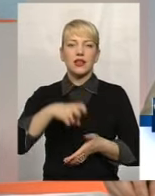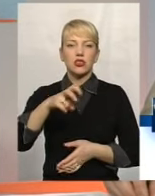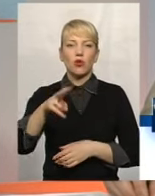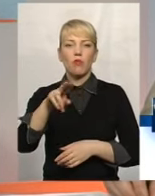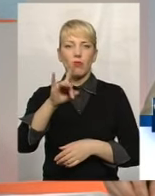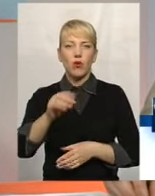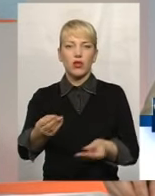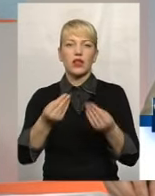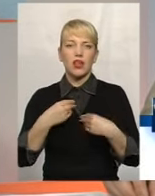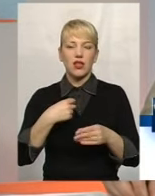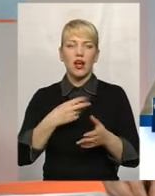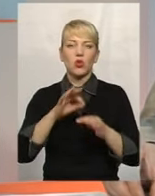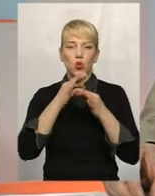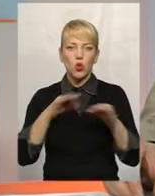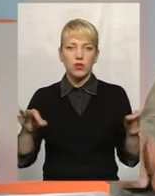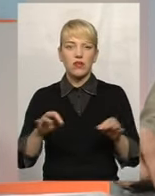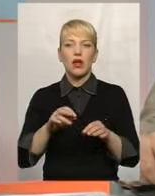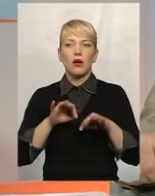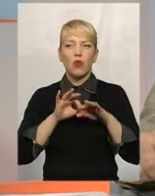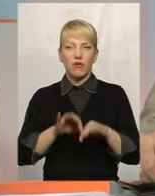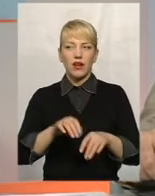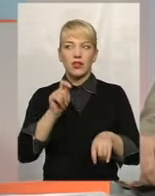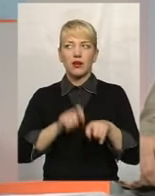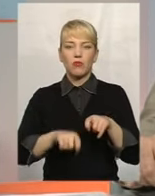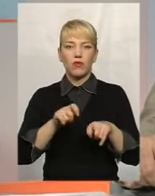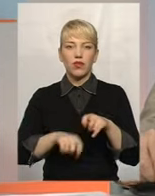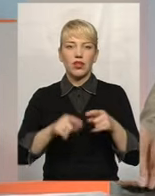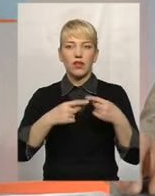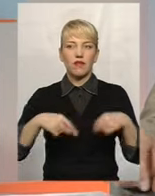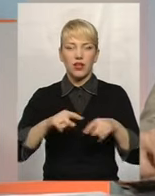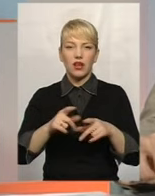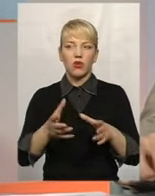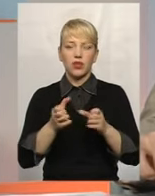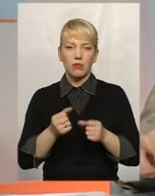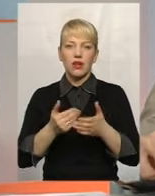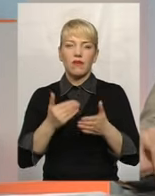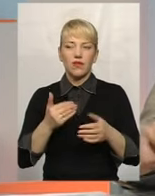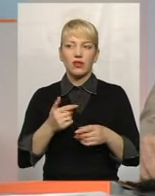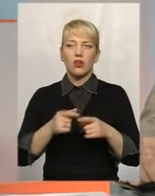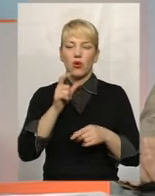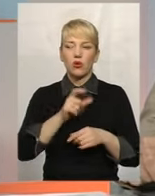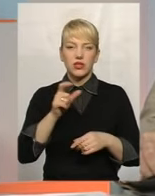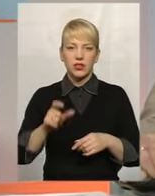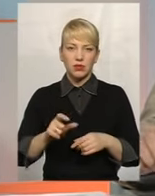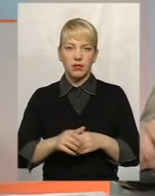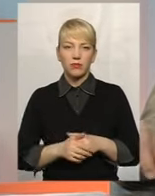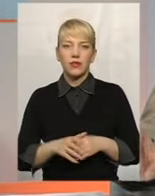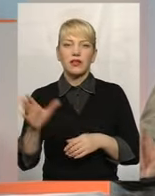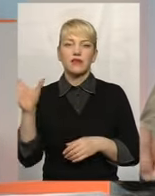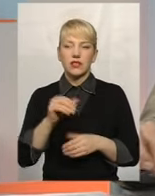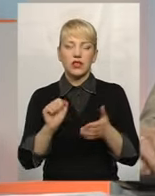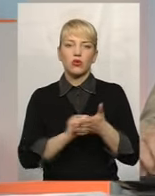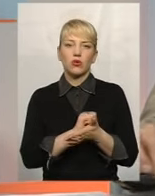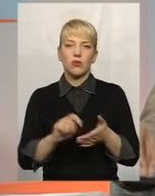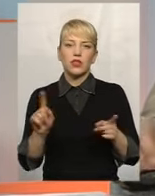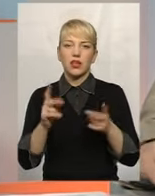на проведення перевірки філії і отримання безпосередньо від посадових осіб у повноважених філії всіх документів, які